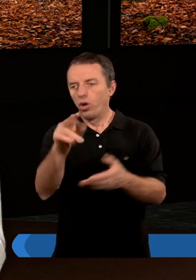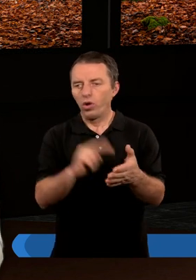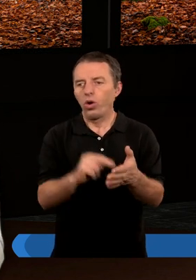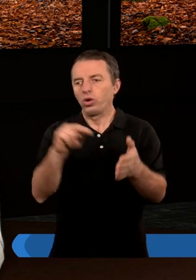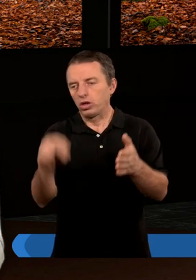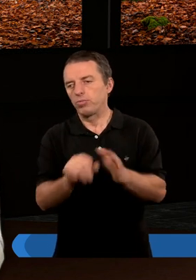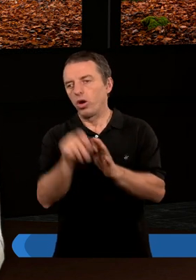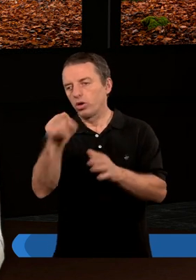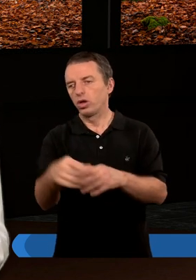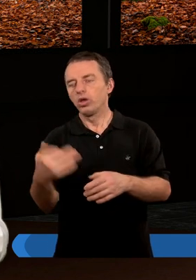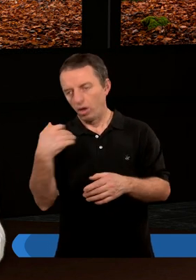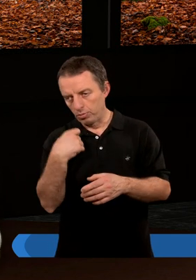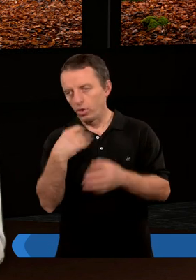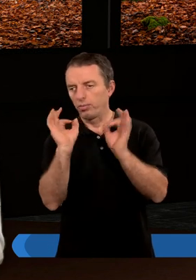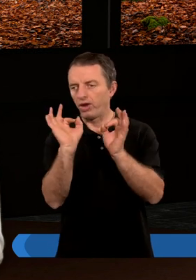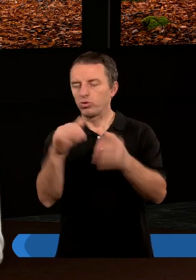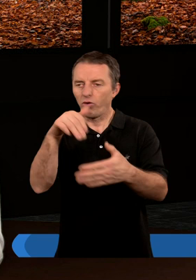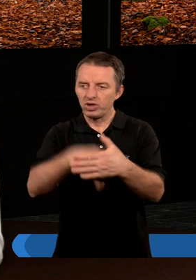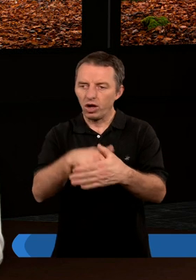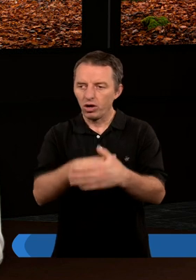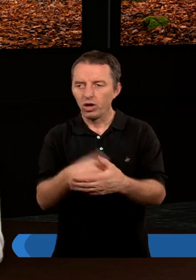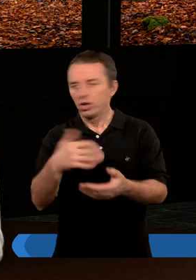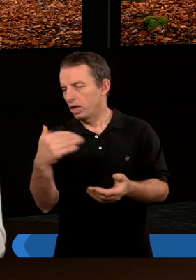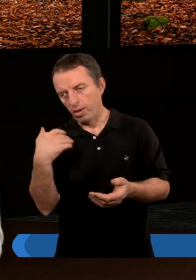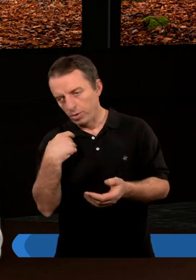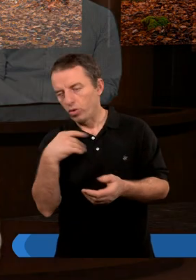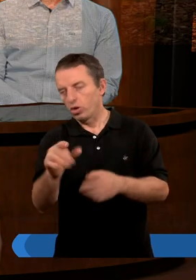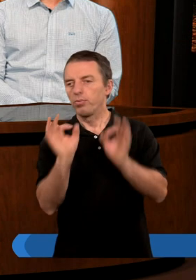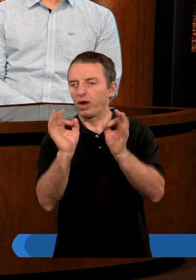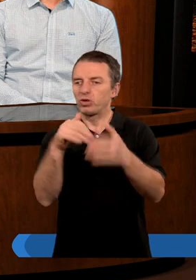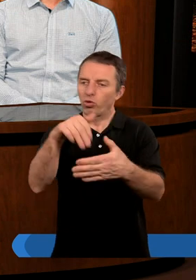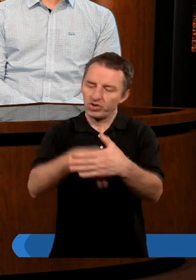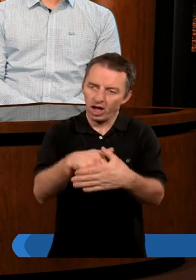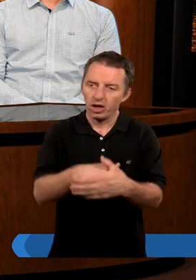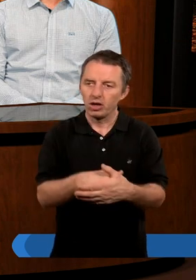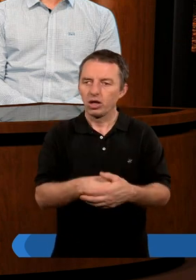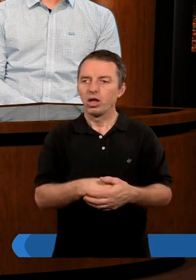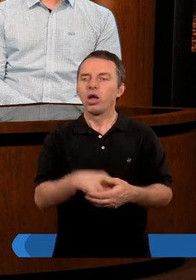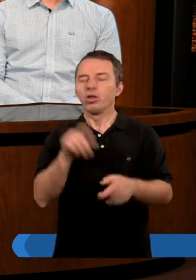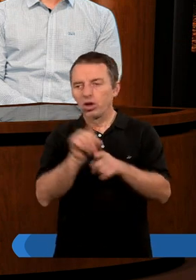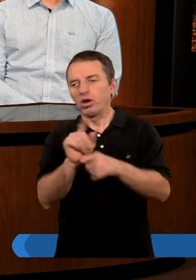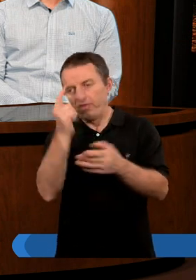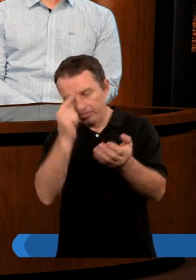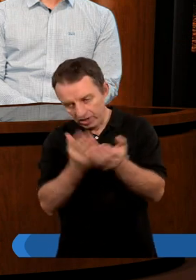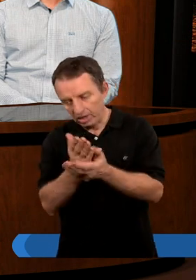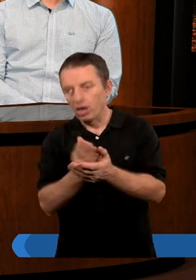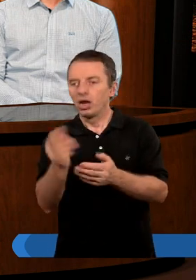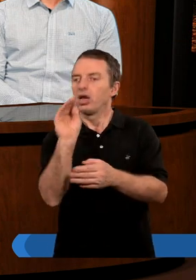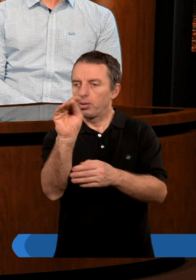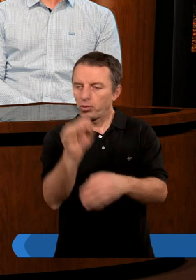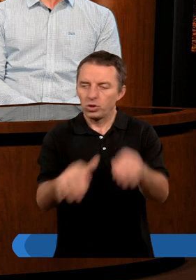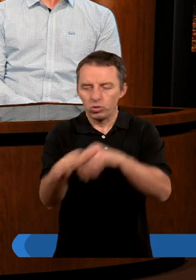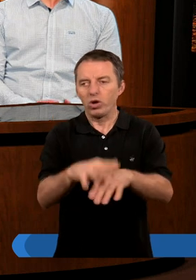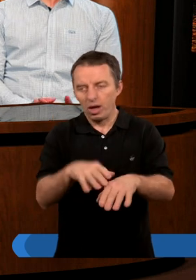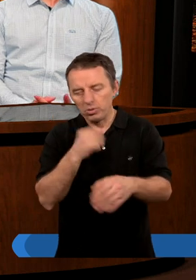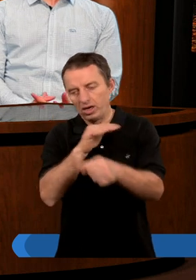odstąpił od nich. Czy to było prawidłowe zachowanie? Nie było to prawidłowe zachowanie. I pomimo tego, że wierzę, że był napełniony